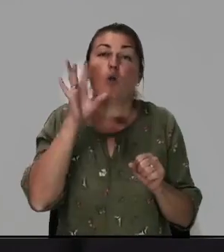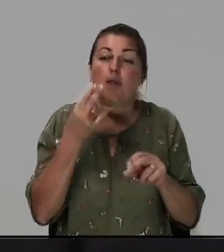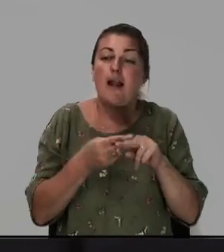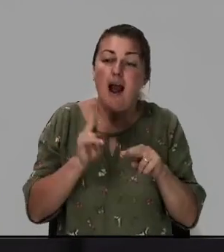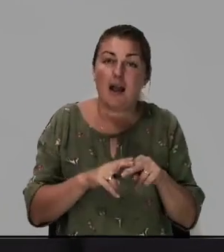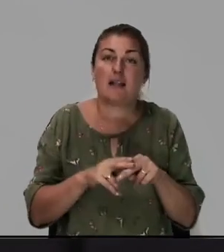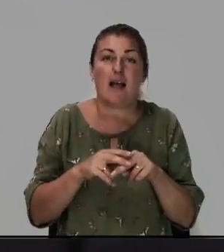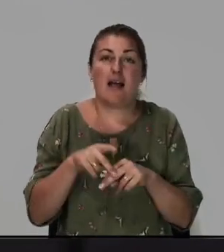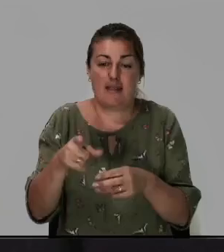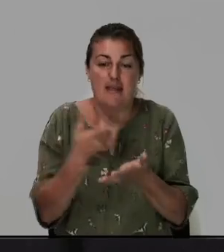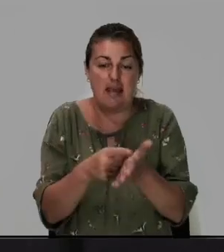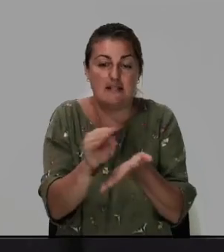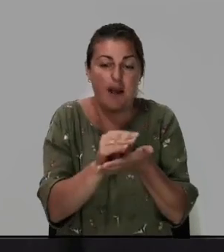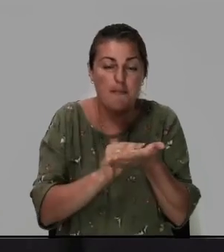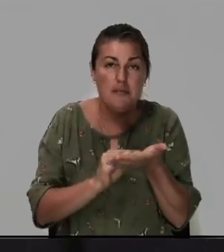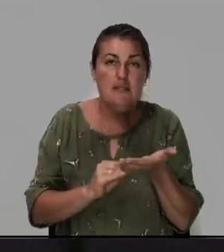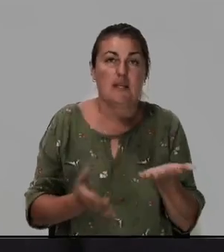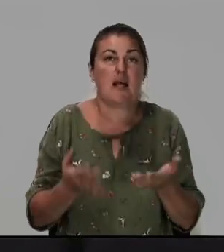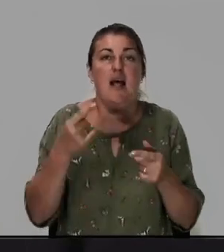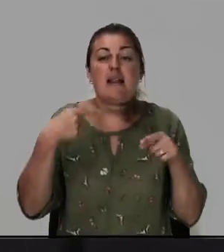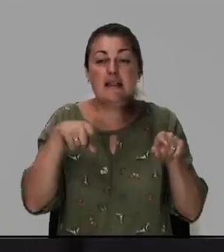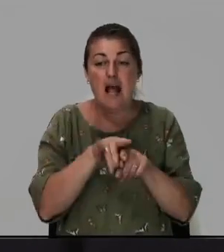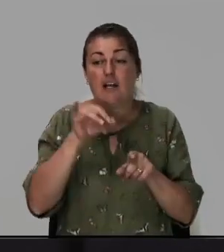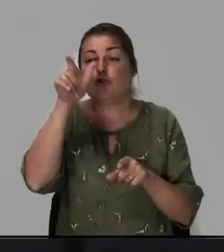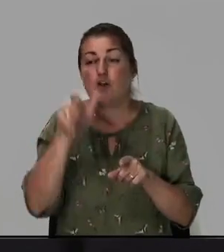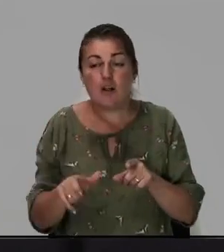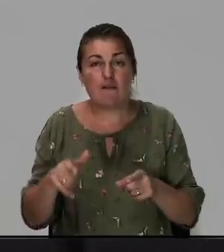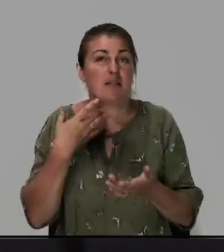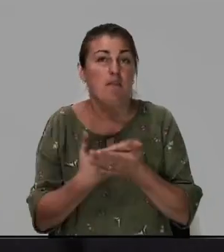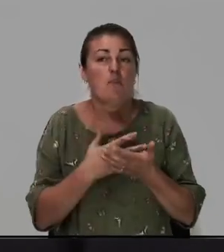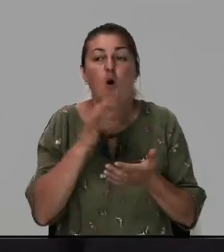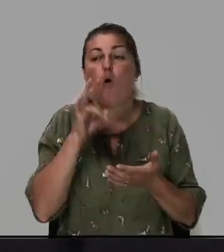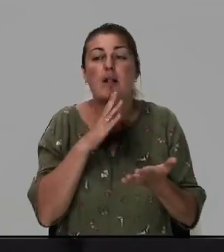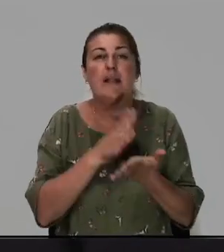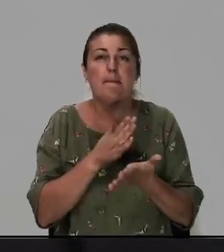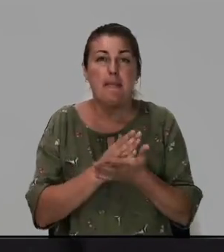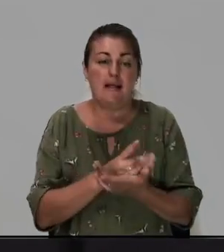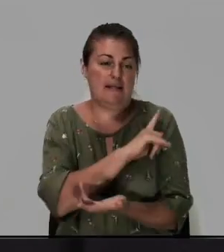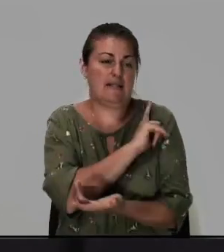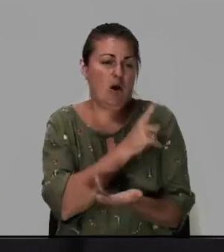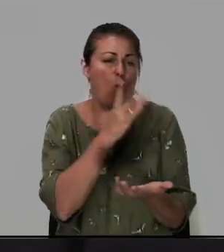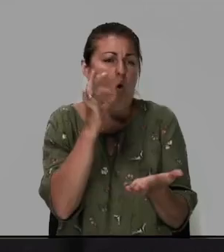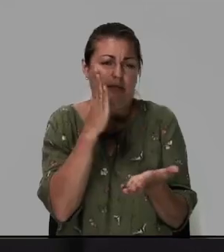этого и наставлен на Писание так и человек допустим он имел сына